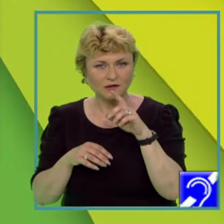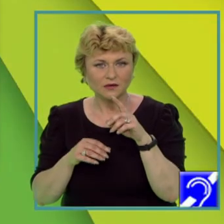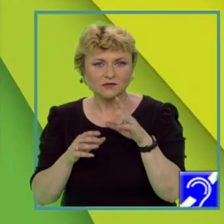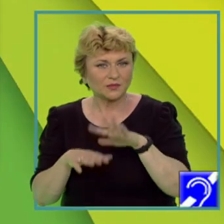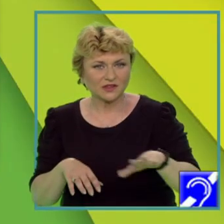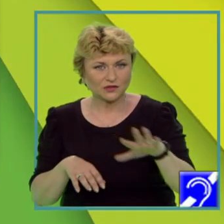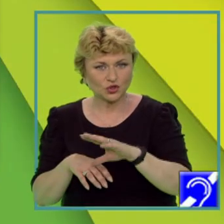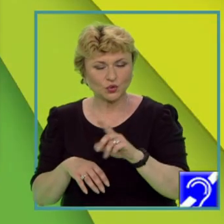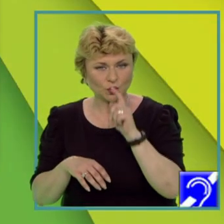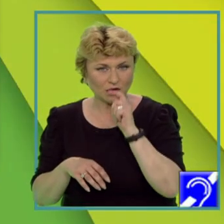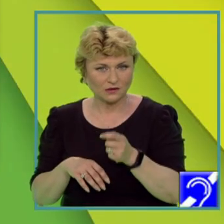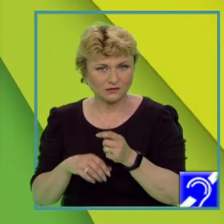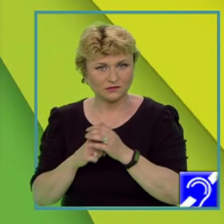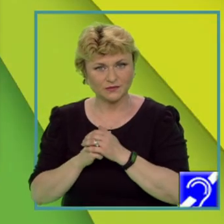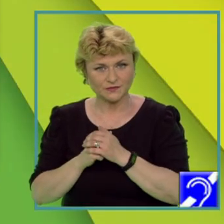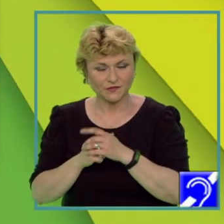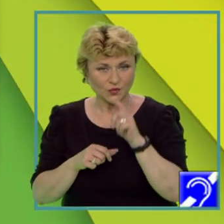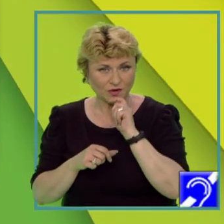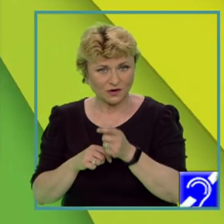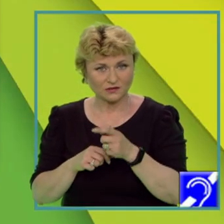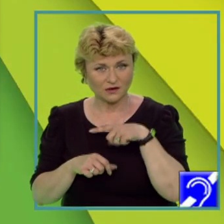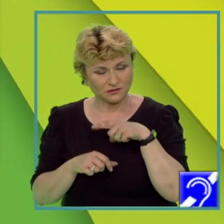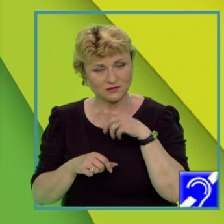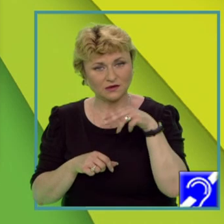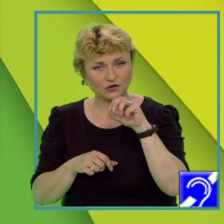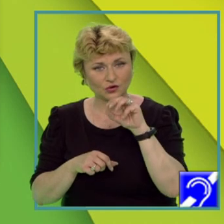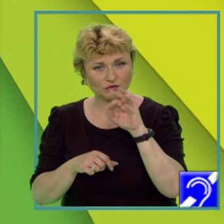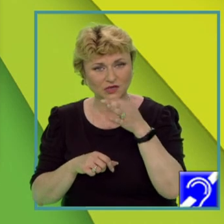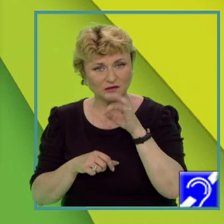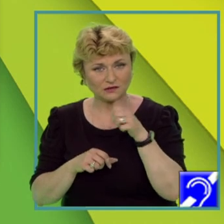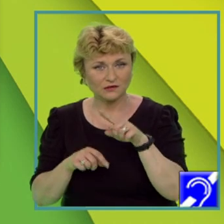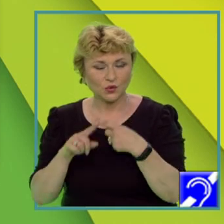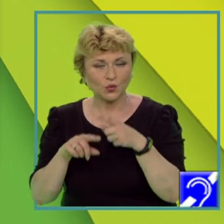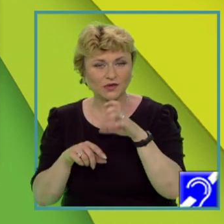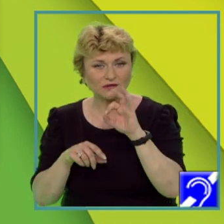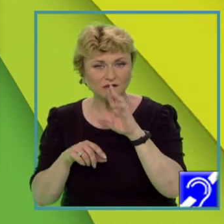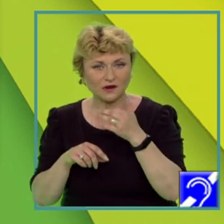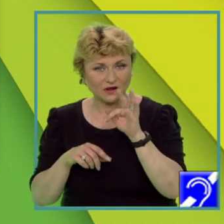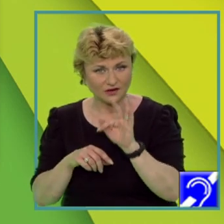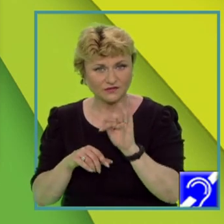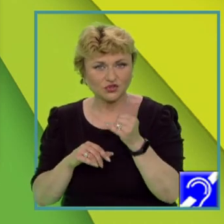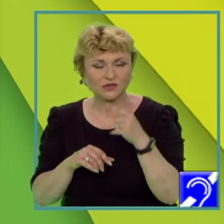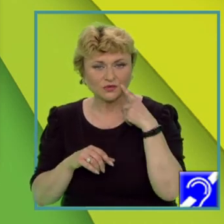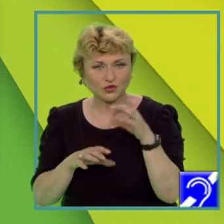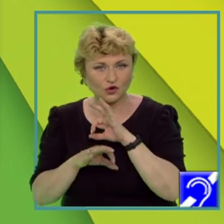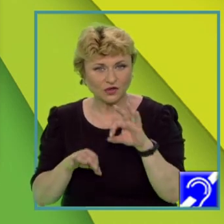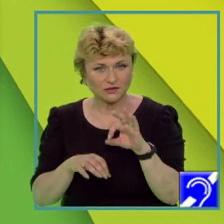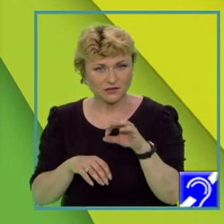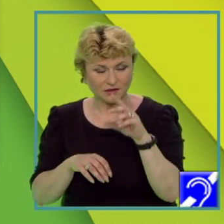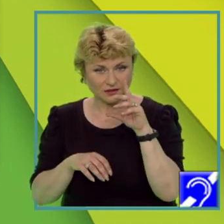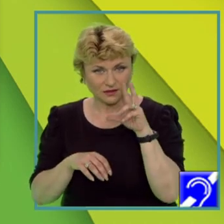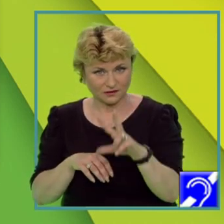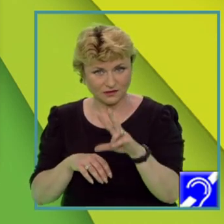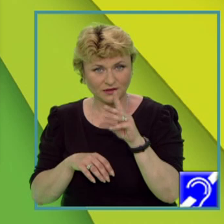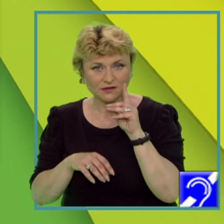Identificăm pe hartă Ungaria. Este notată cu litera F. Răspunsul corect este 3B.